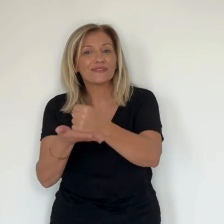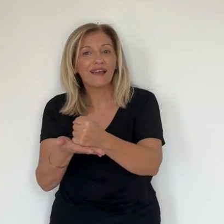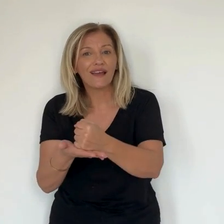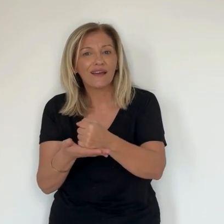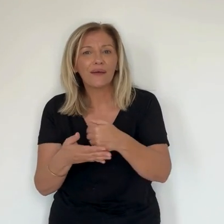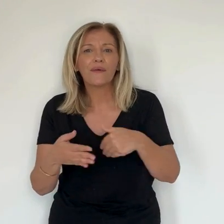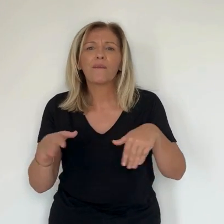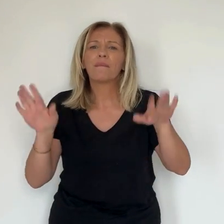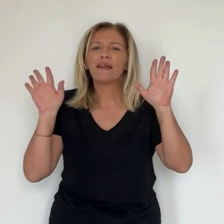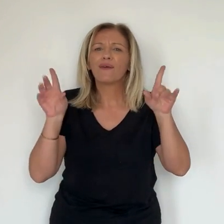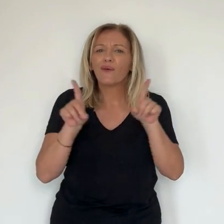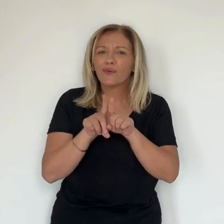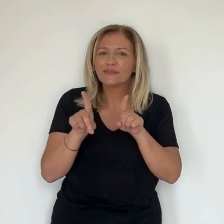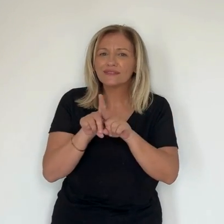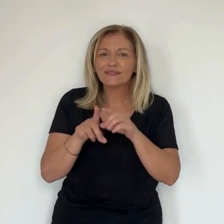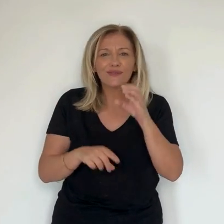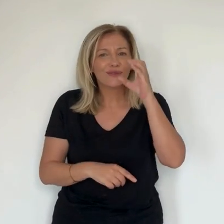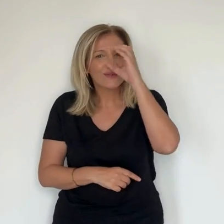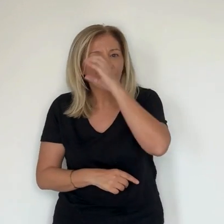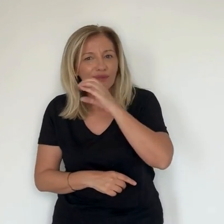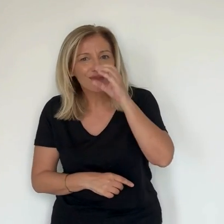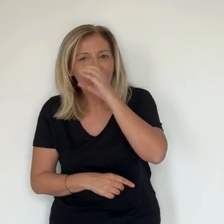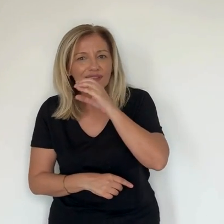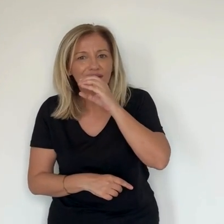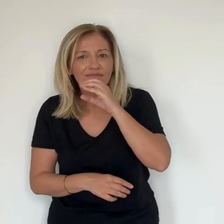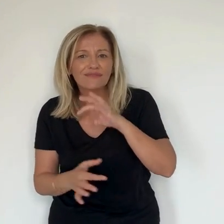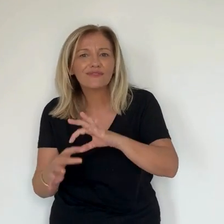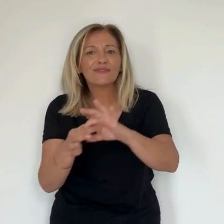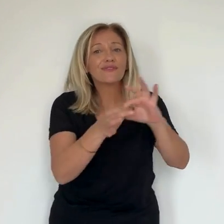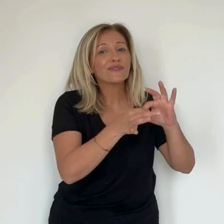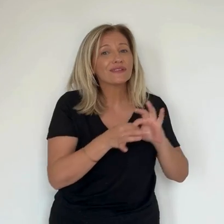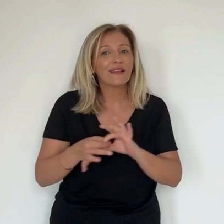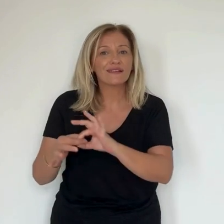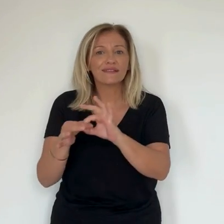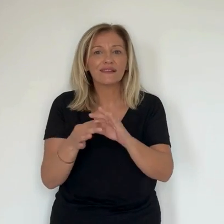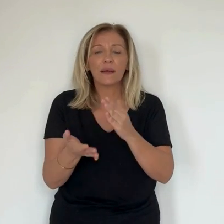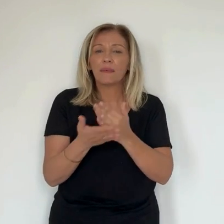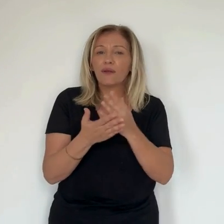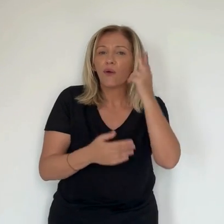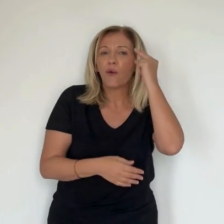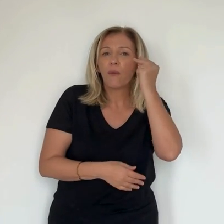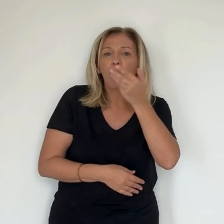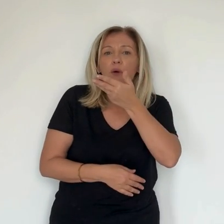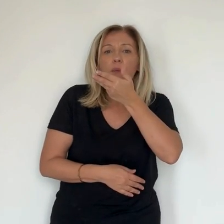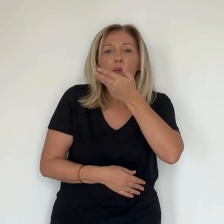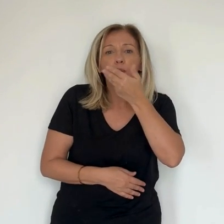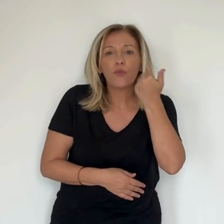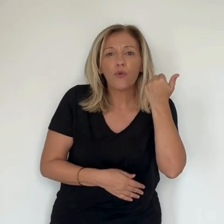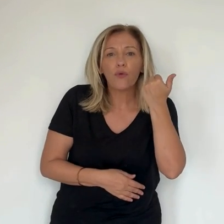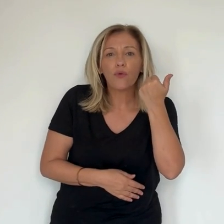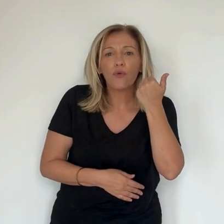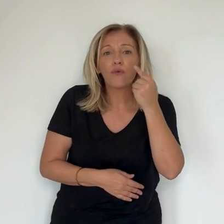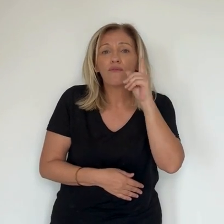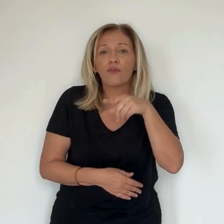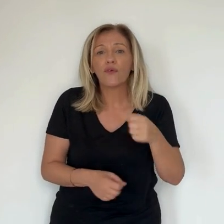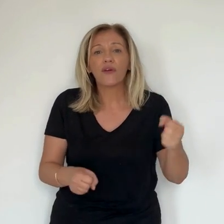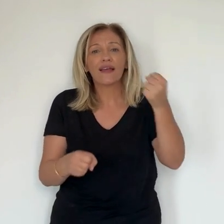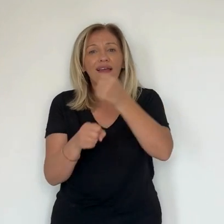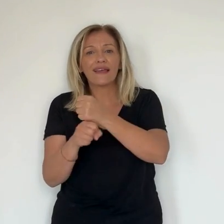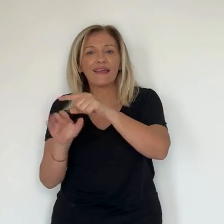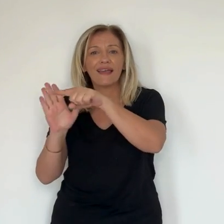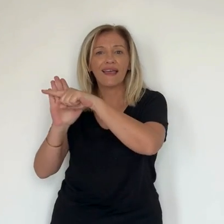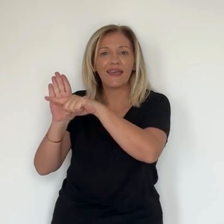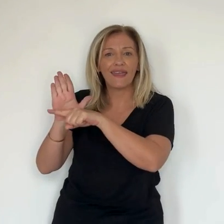Donc il y a évidemment ce soutien, mais il y a aussi cette curiosité et cette solidarité liées au fait qu'on comprend plus facilement l'urgence